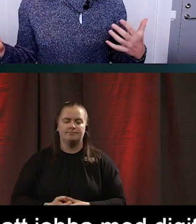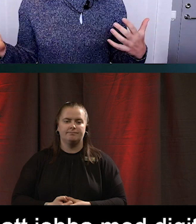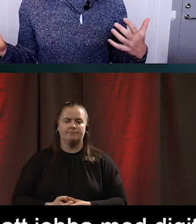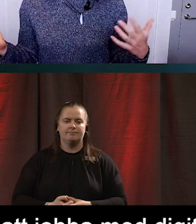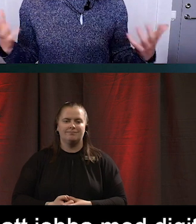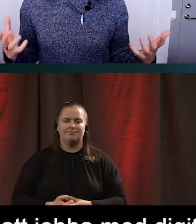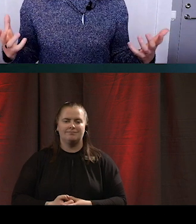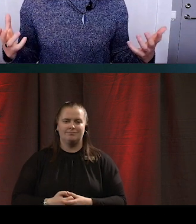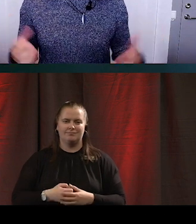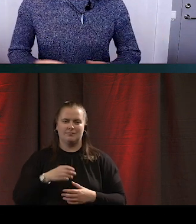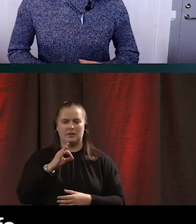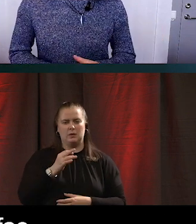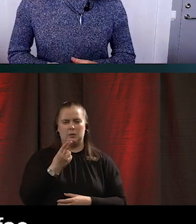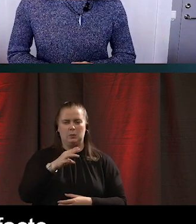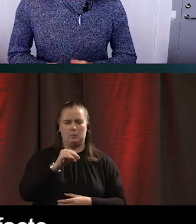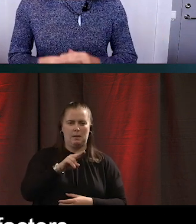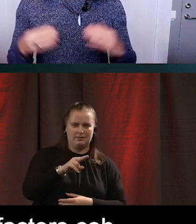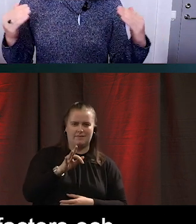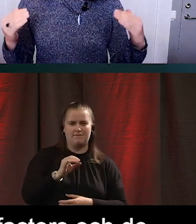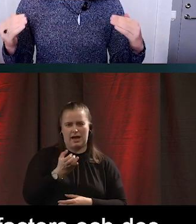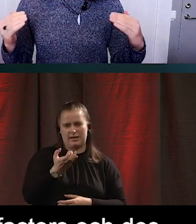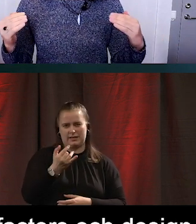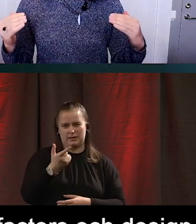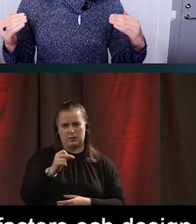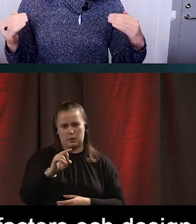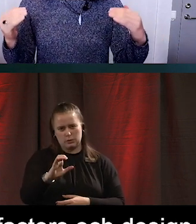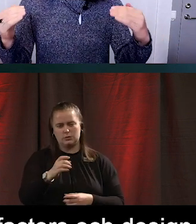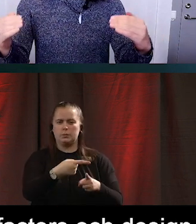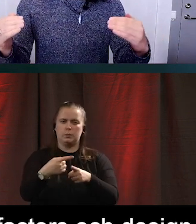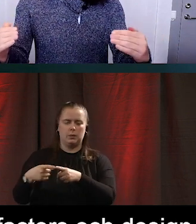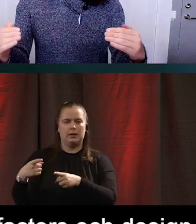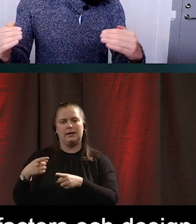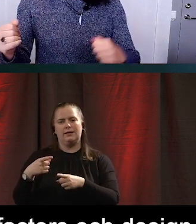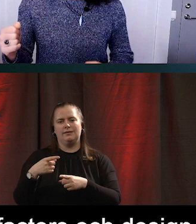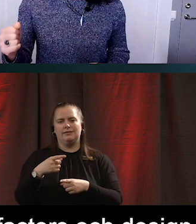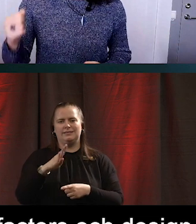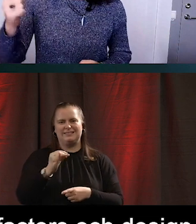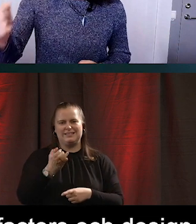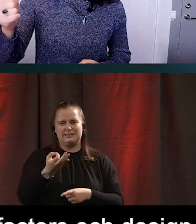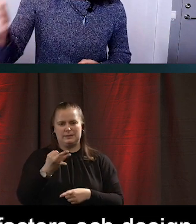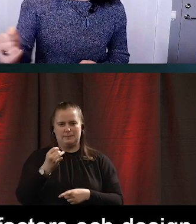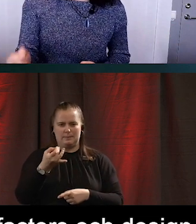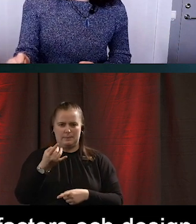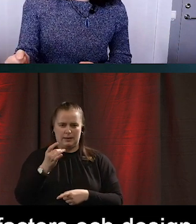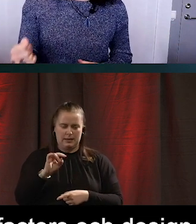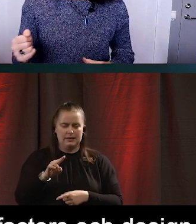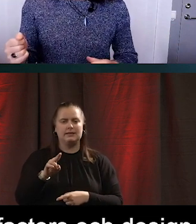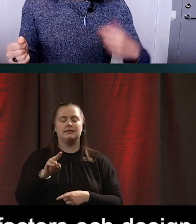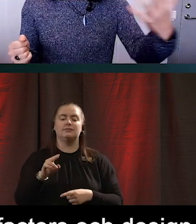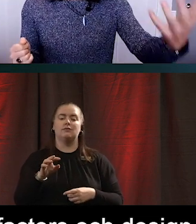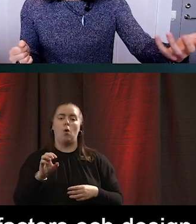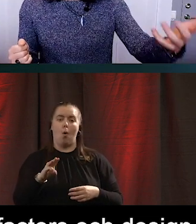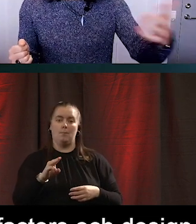Inom human factors och design discipliner så pratar man om att det som gränssnittet lyckas signalera att det här är möjligt att göra.